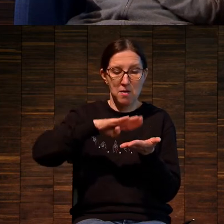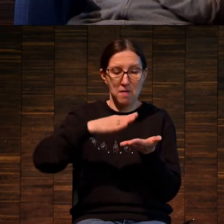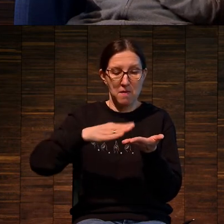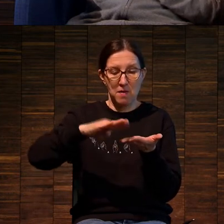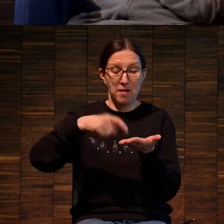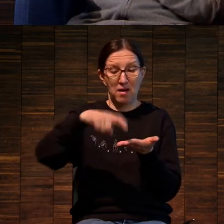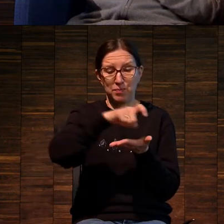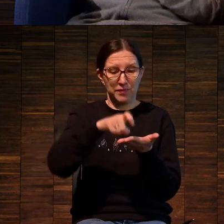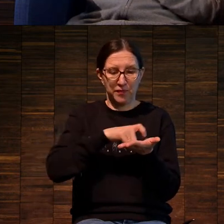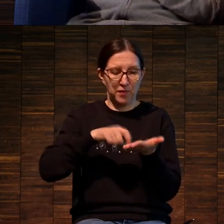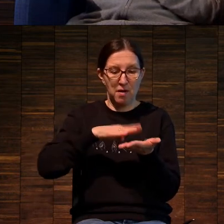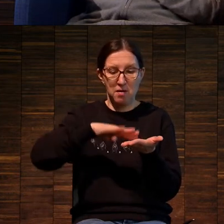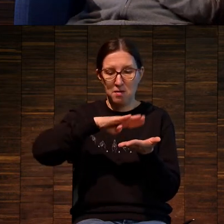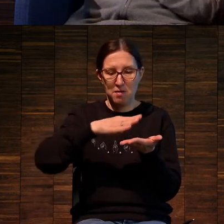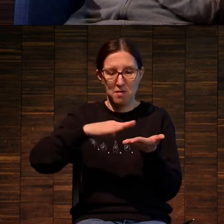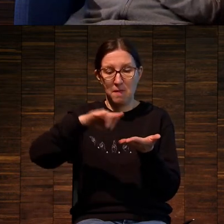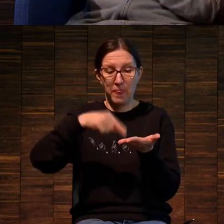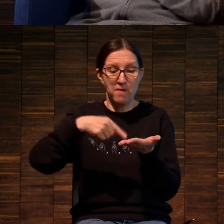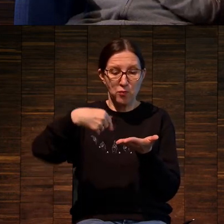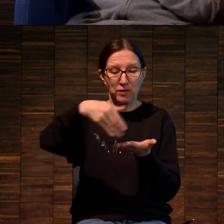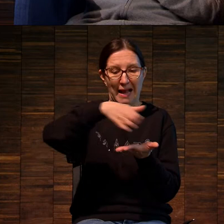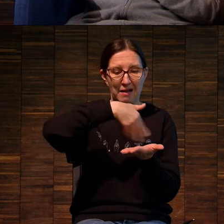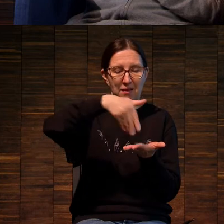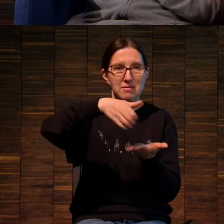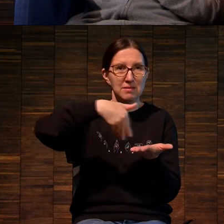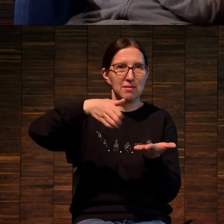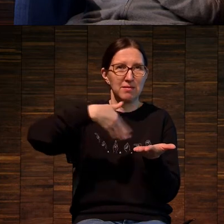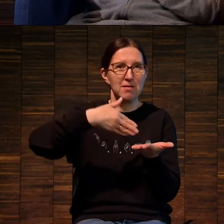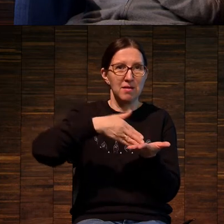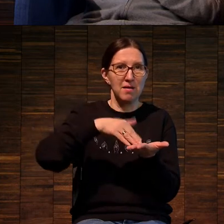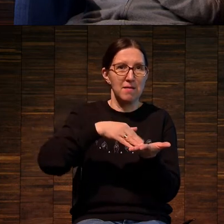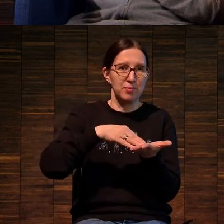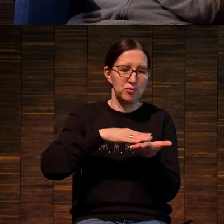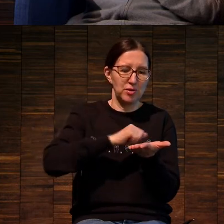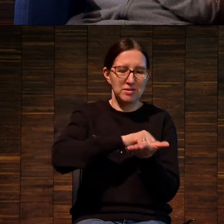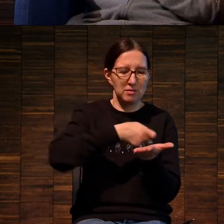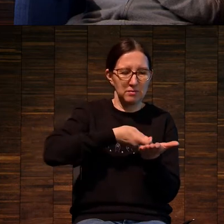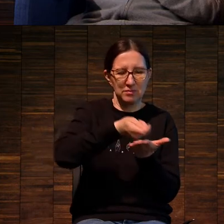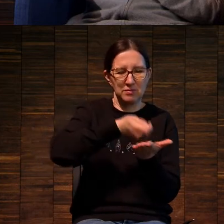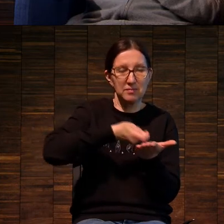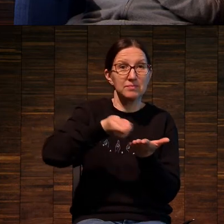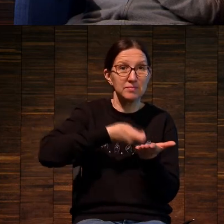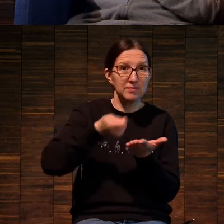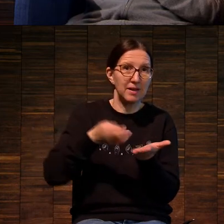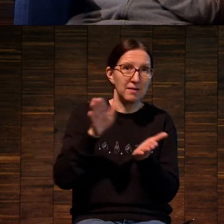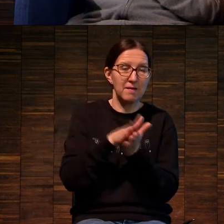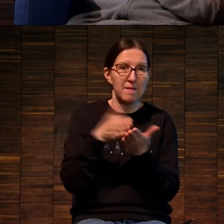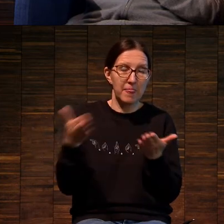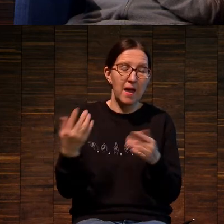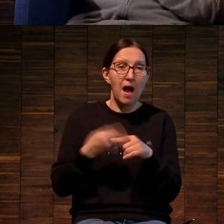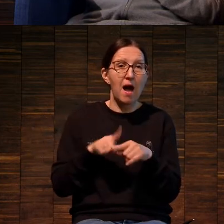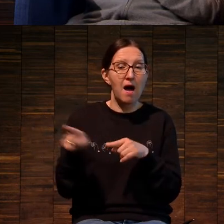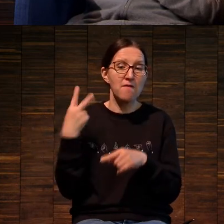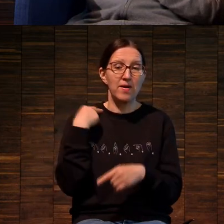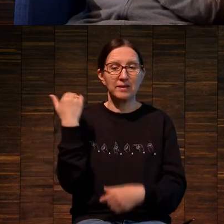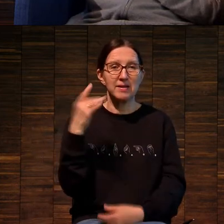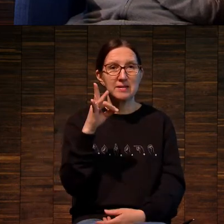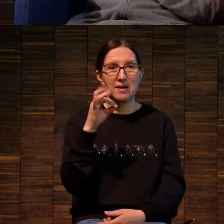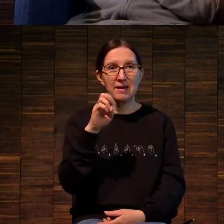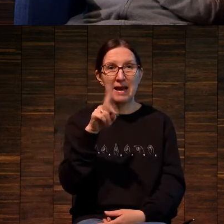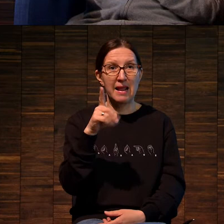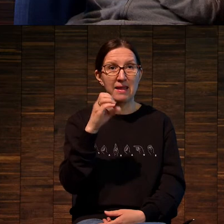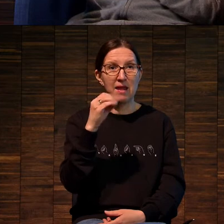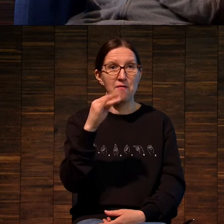формы. То есть высокая, в английской коннотации это называется relief print, то есть